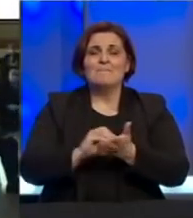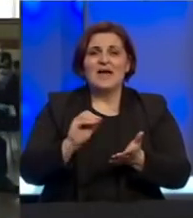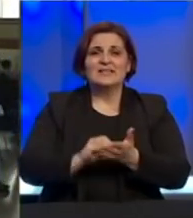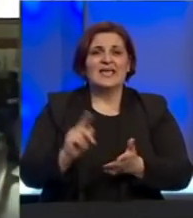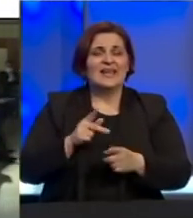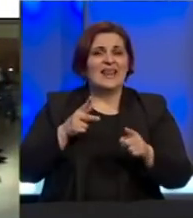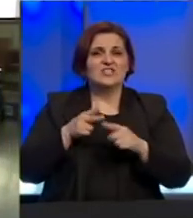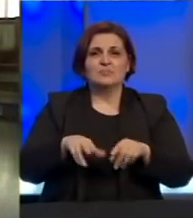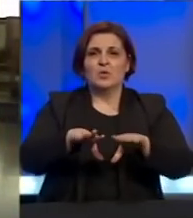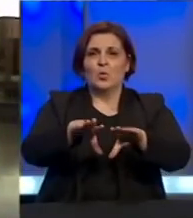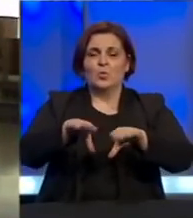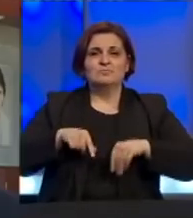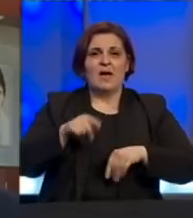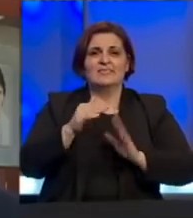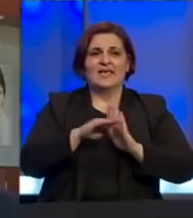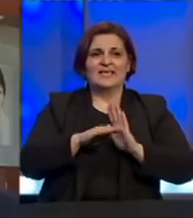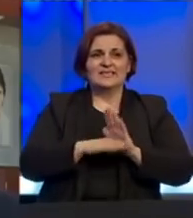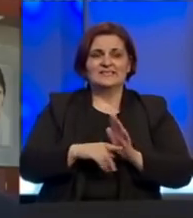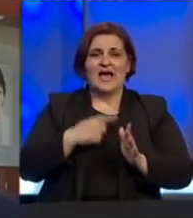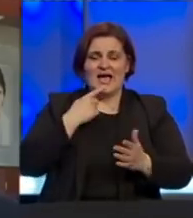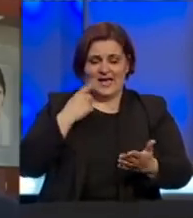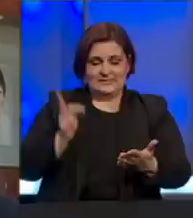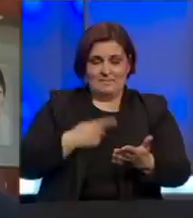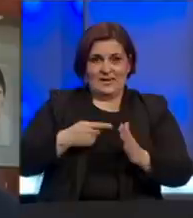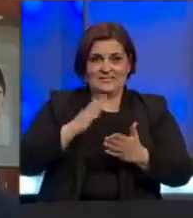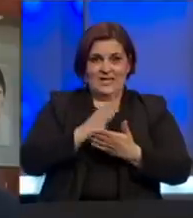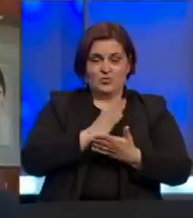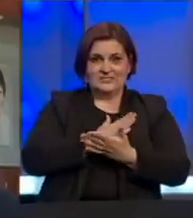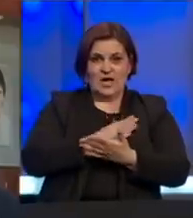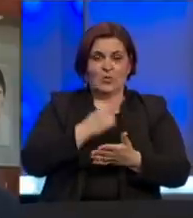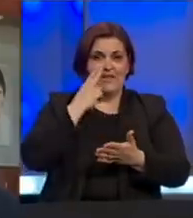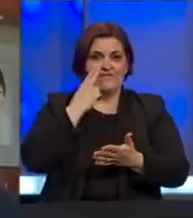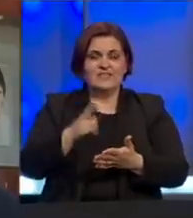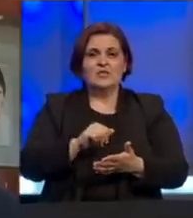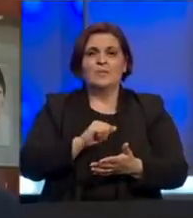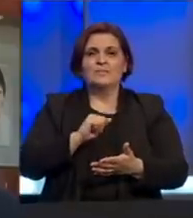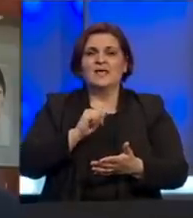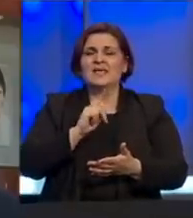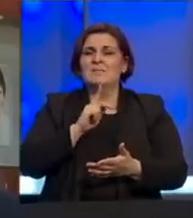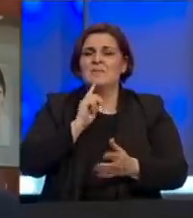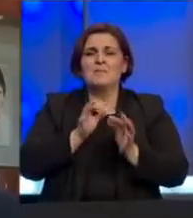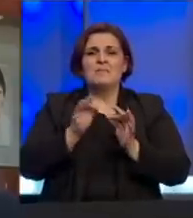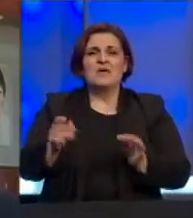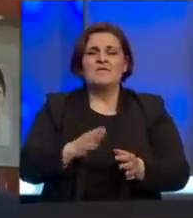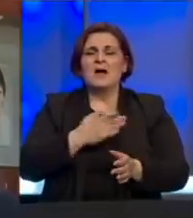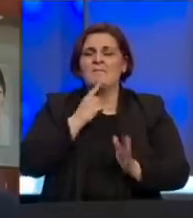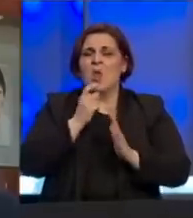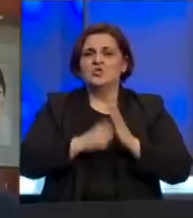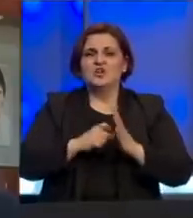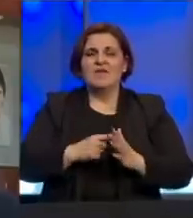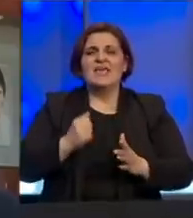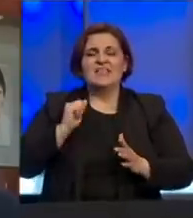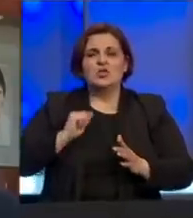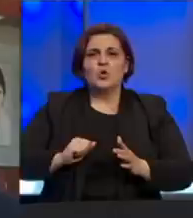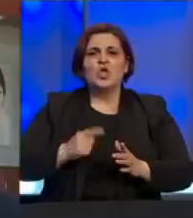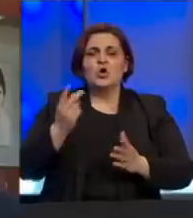neće spriječiti usvajanje zakona. Kada sam prelistao taj zakon, vidio sam da ima premalo mjera i premalo članova i trudit ću